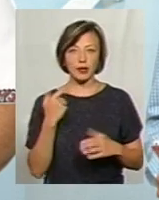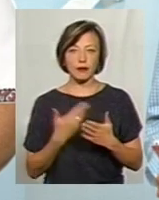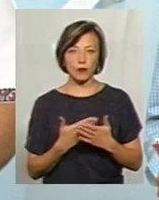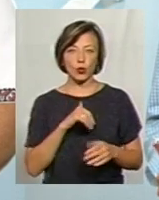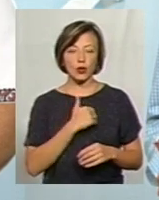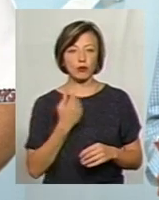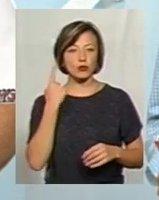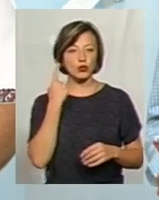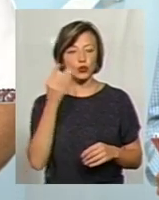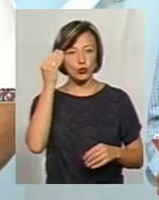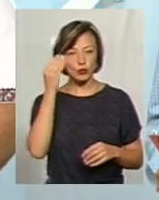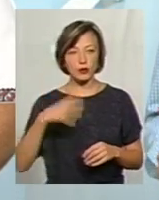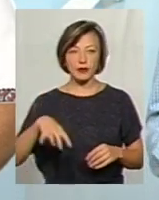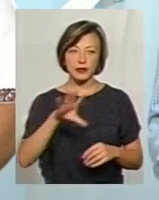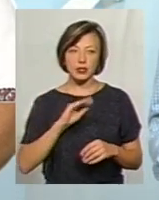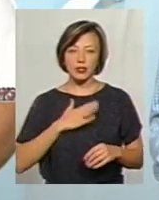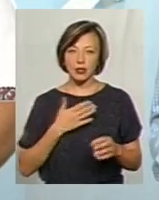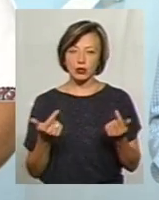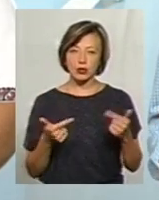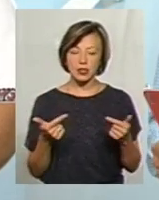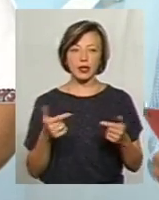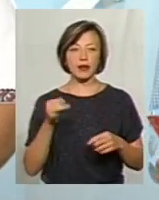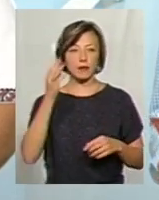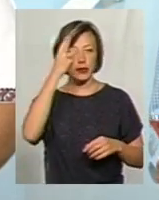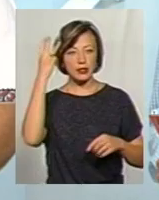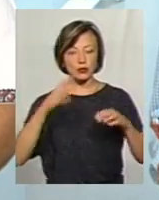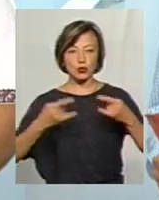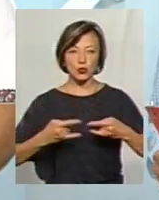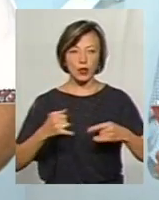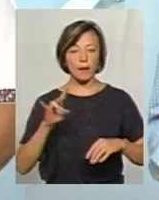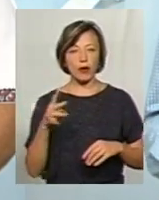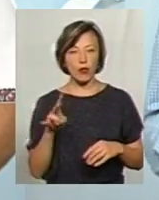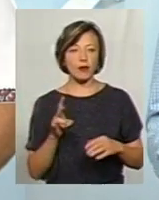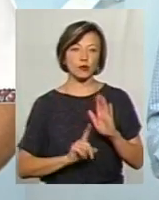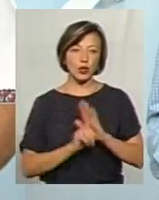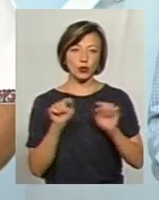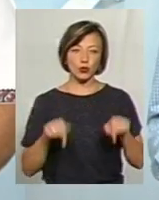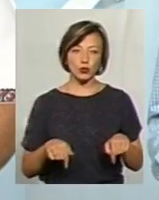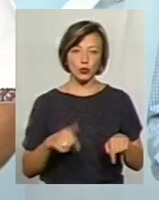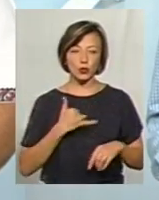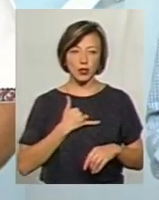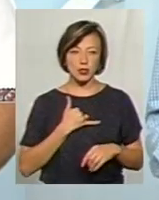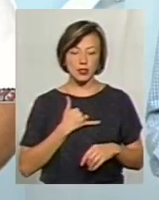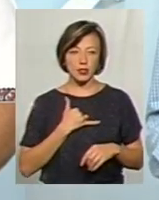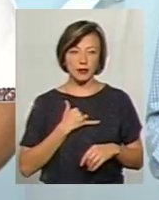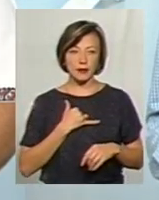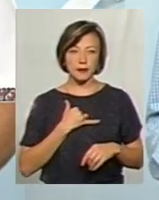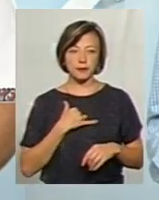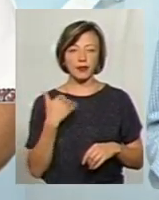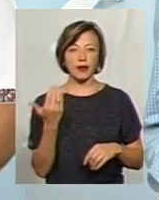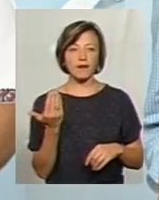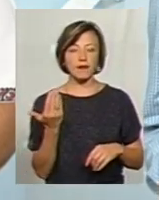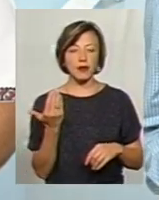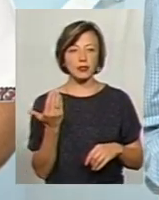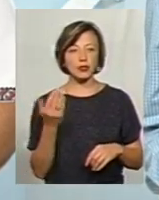от хотів би почути думку усіх наших гостей. І Хмельницької студії, Миколаївської, але для початку, звичайно, тут в нашій студії. Ваша думка.